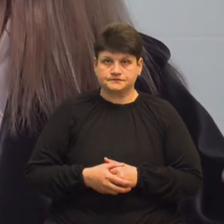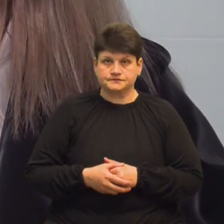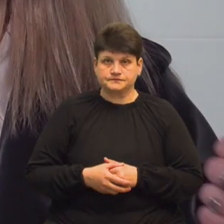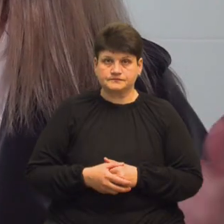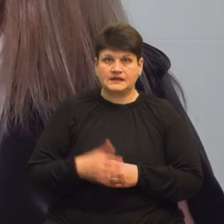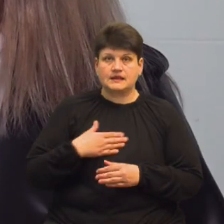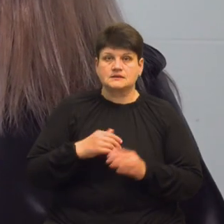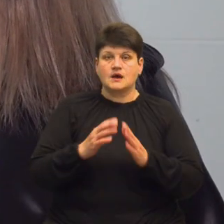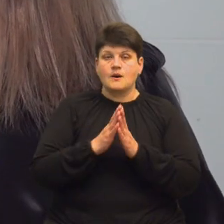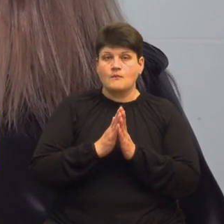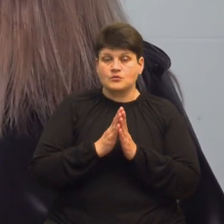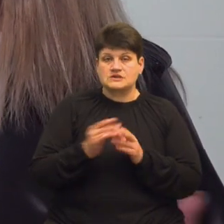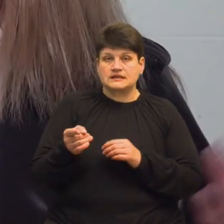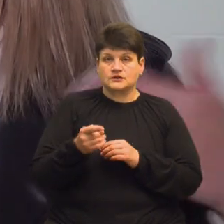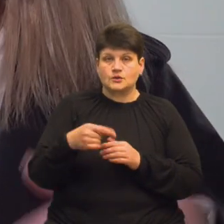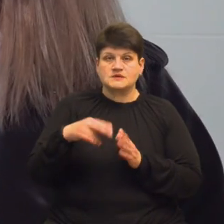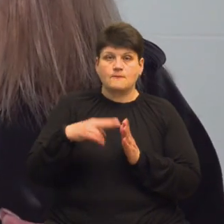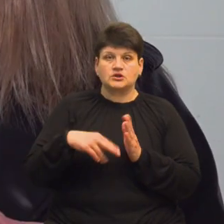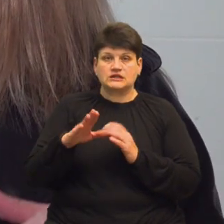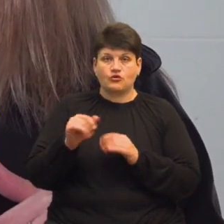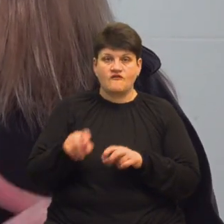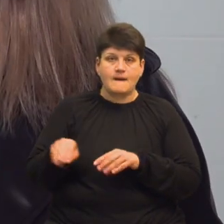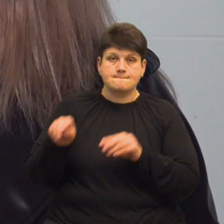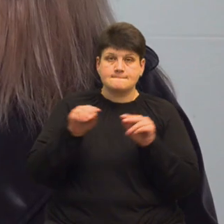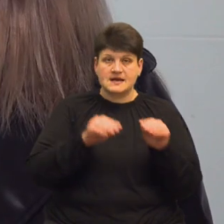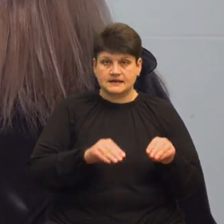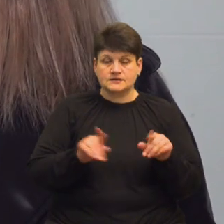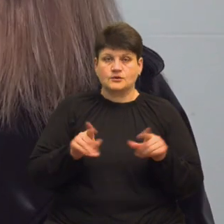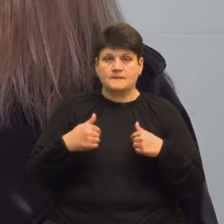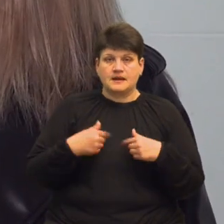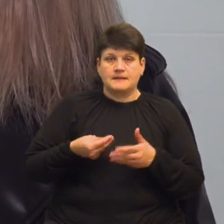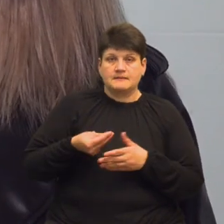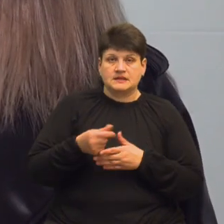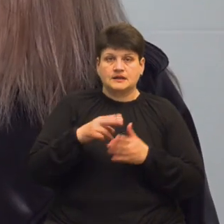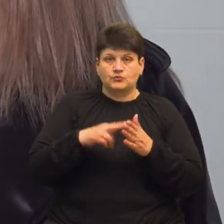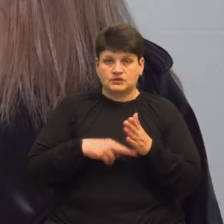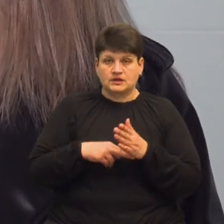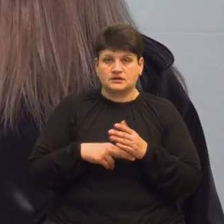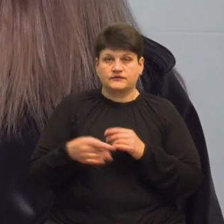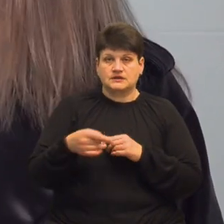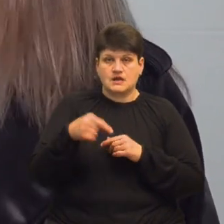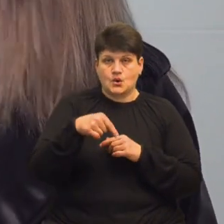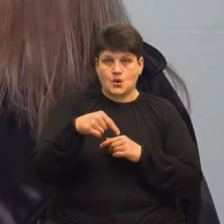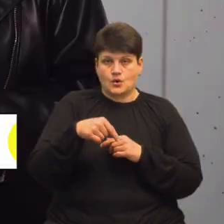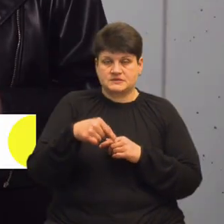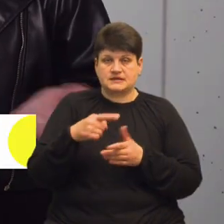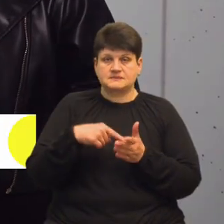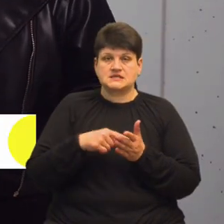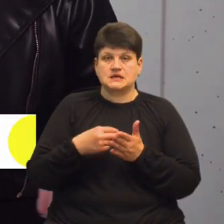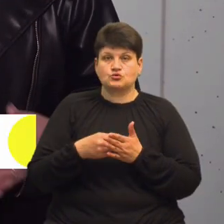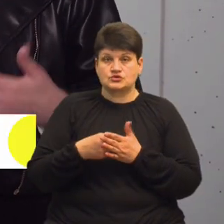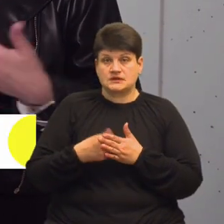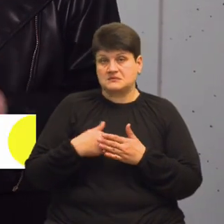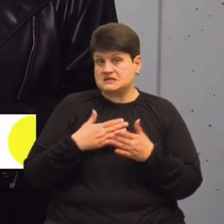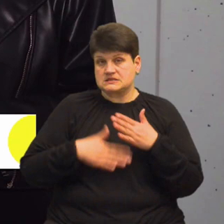Нас попросила Тернопільська податкова перейти, щоб ми сплачували податки саме в Тернопільський міський бюджет. Ми з